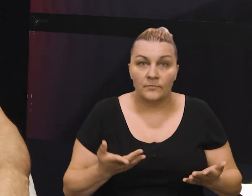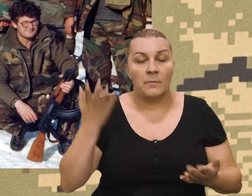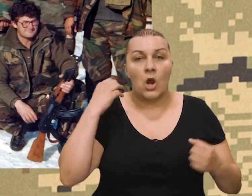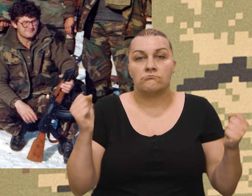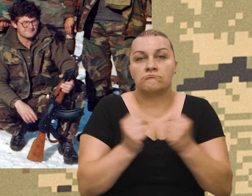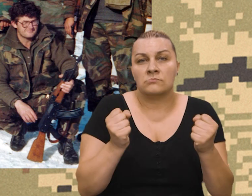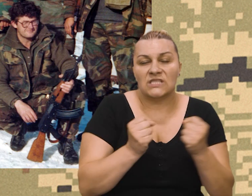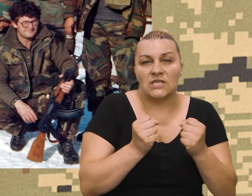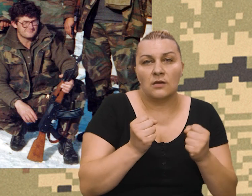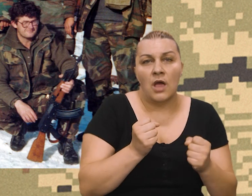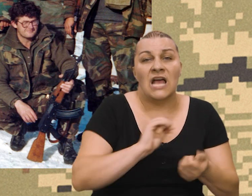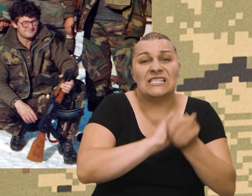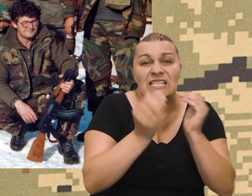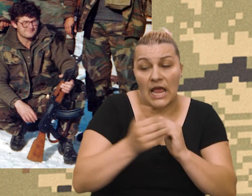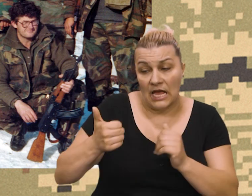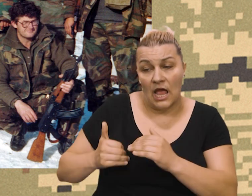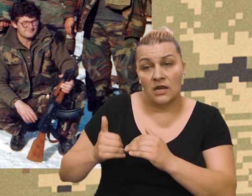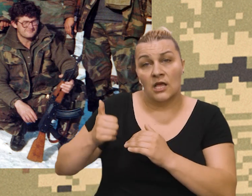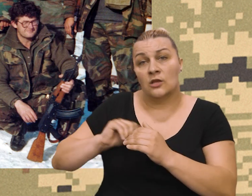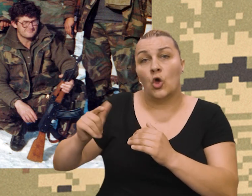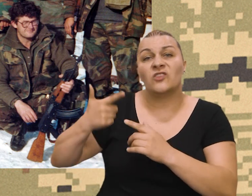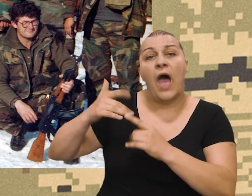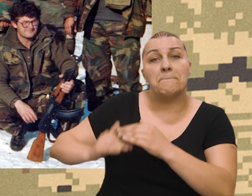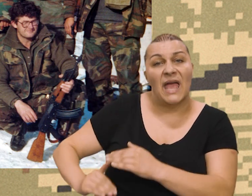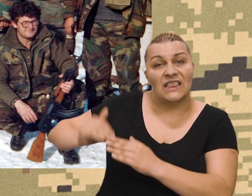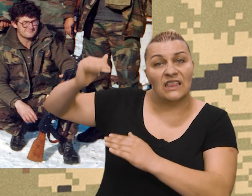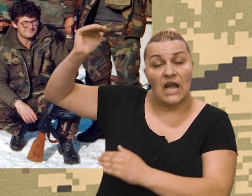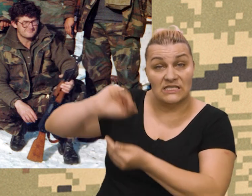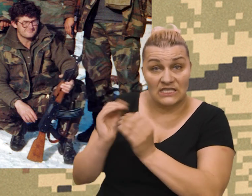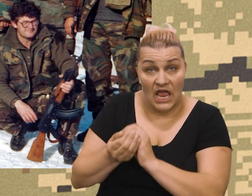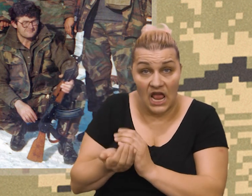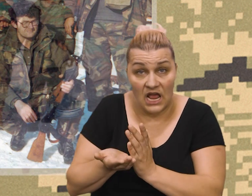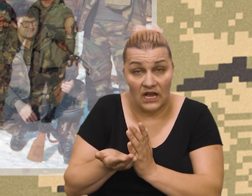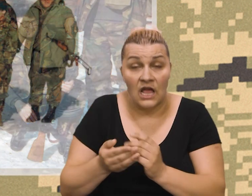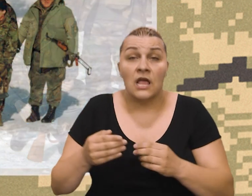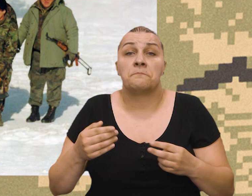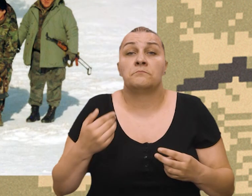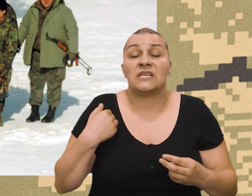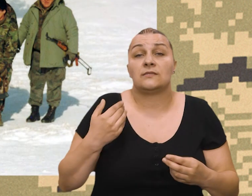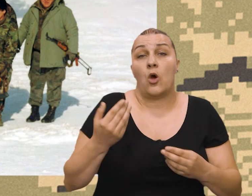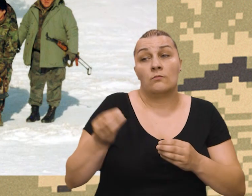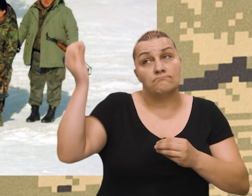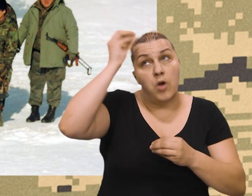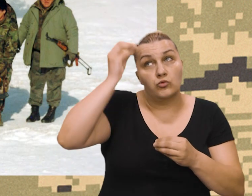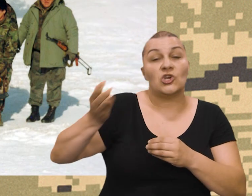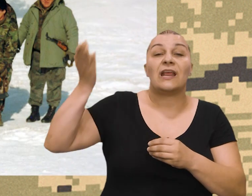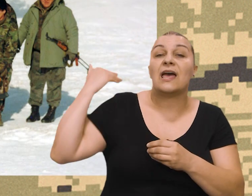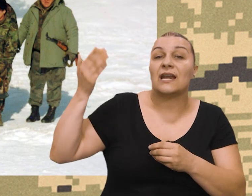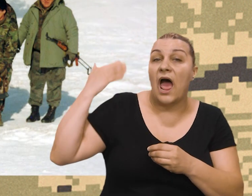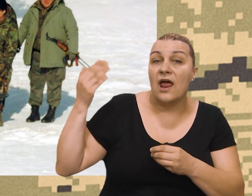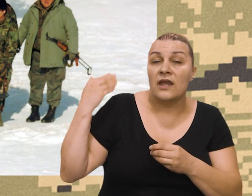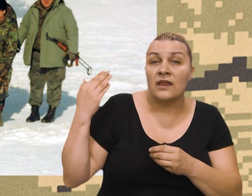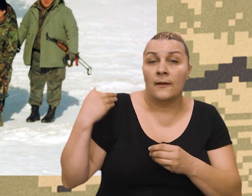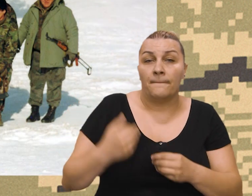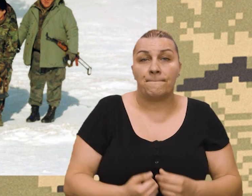gdje je bilo zimskom razdoblju, znači snijega po metar, metar i po dva, gdje smo čak poučeni izraniji neki